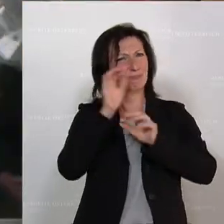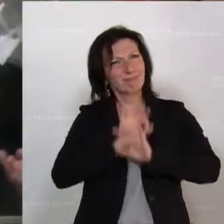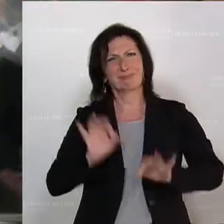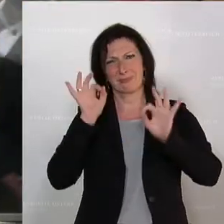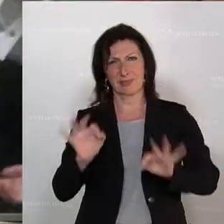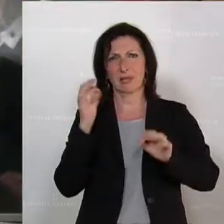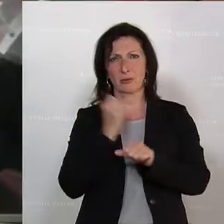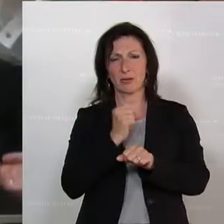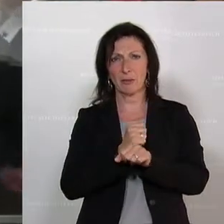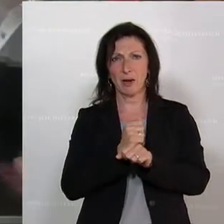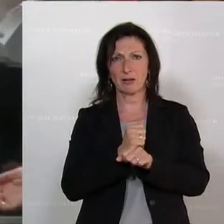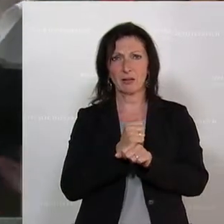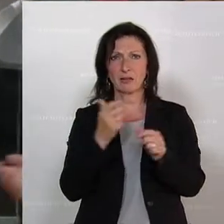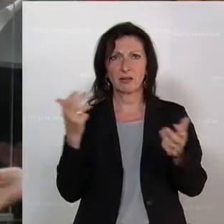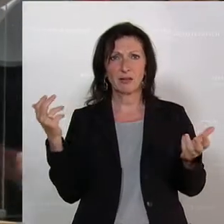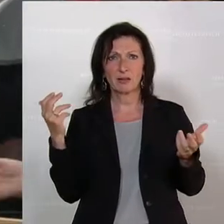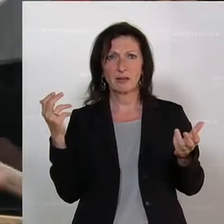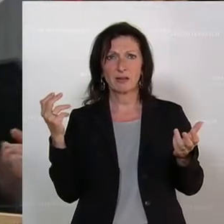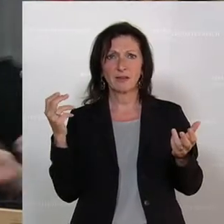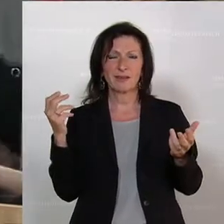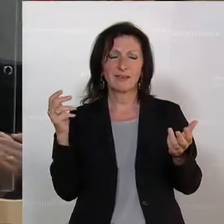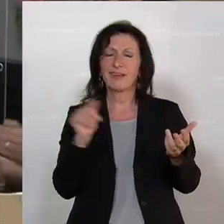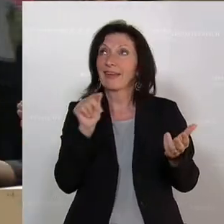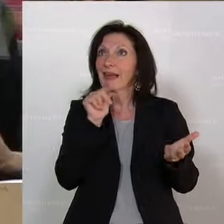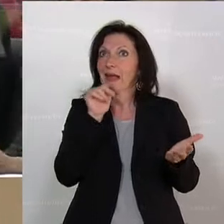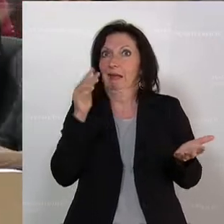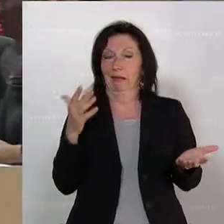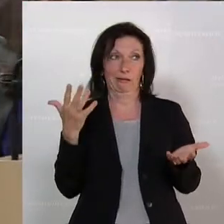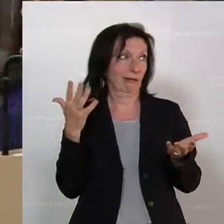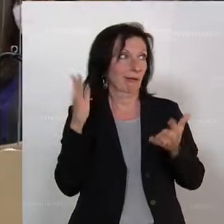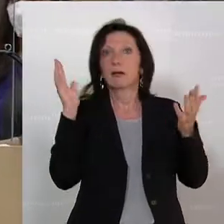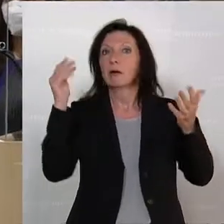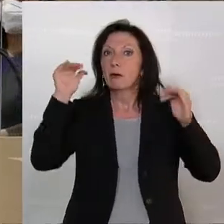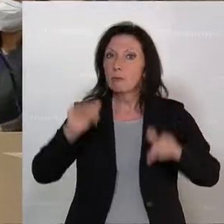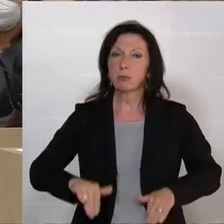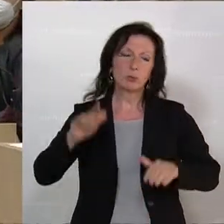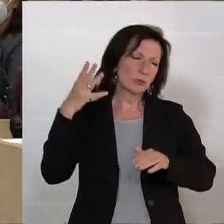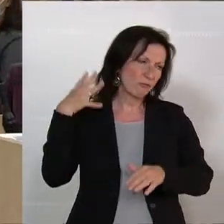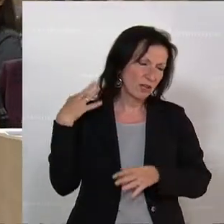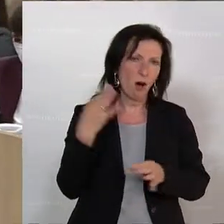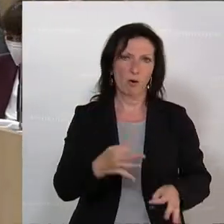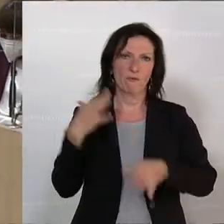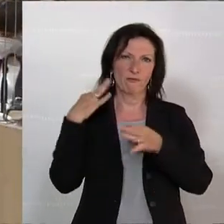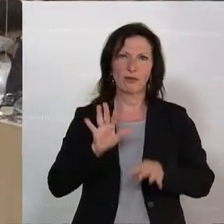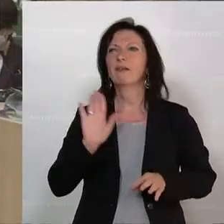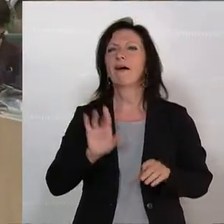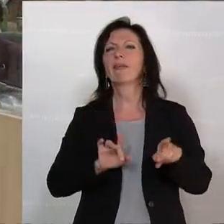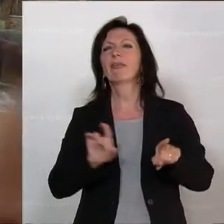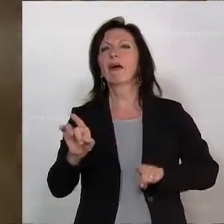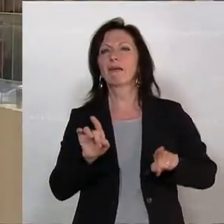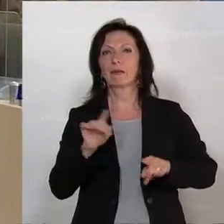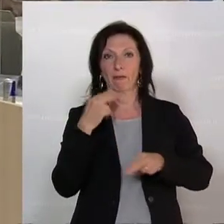Und das kann man nicht oft genug erwähnen. Weil die Taktik ist schon, wenn ein